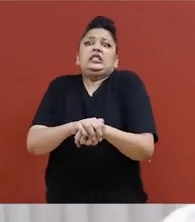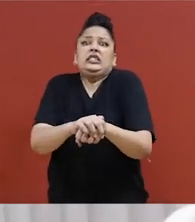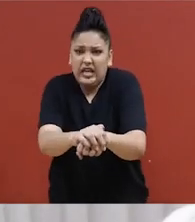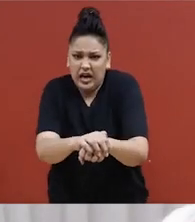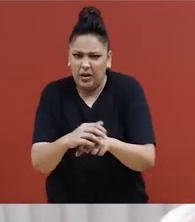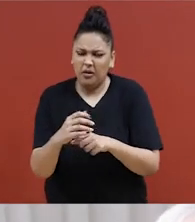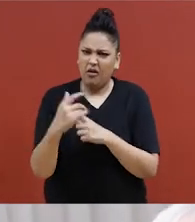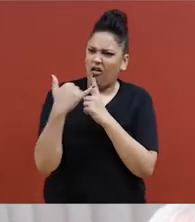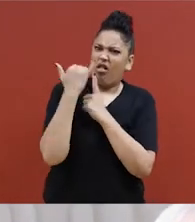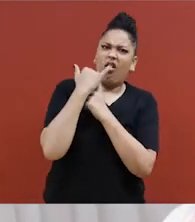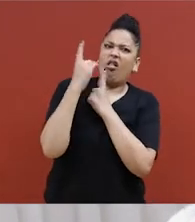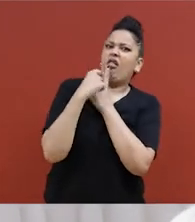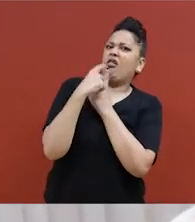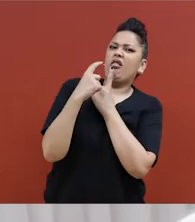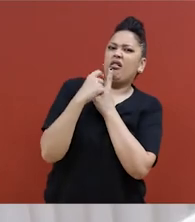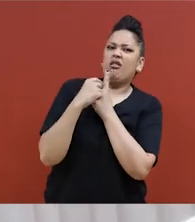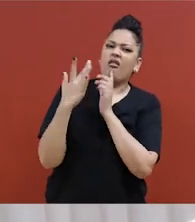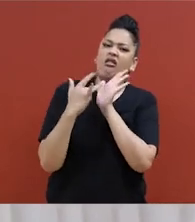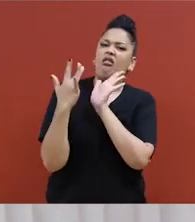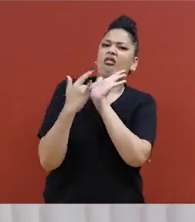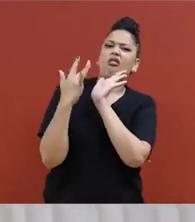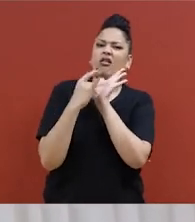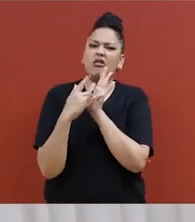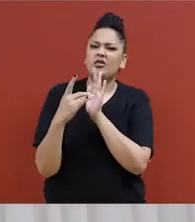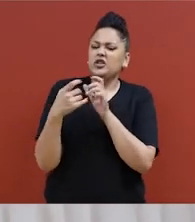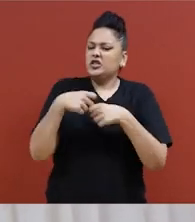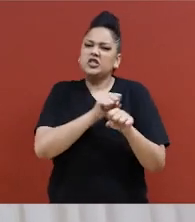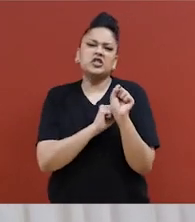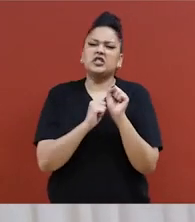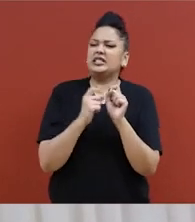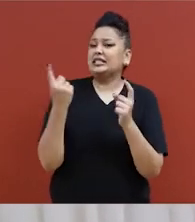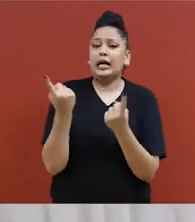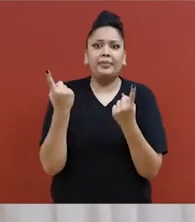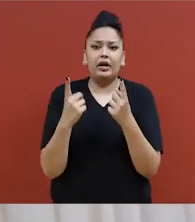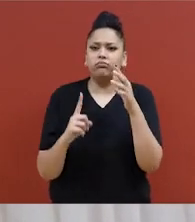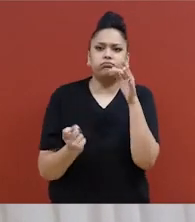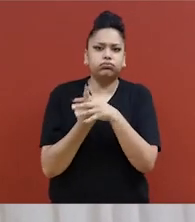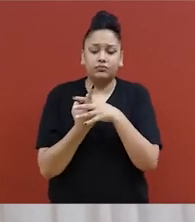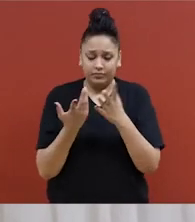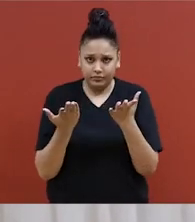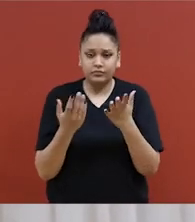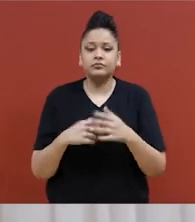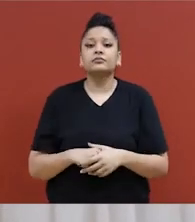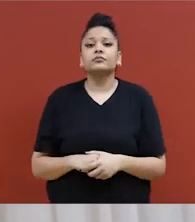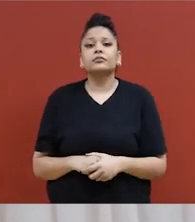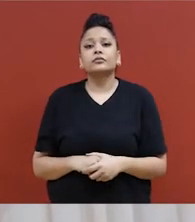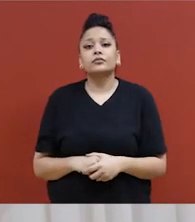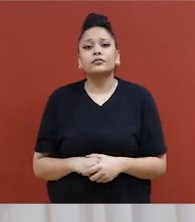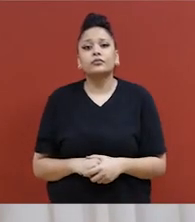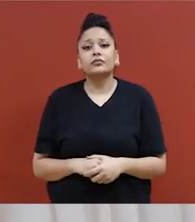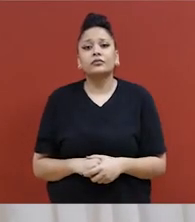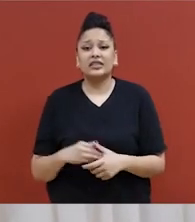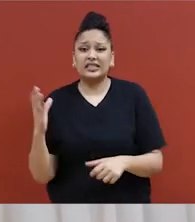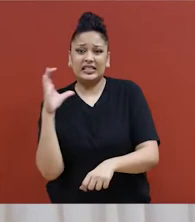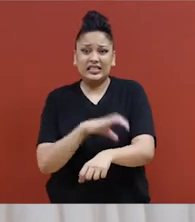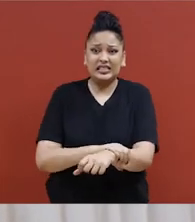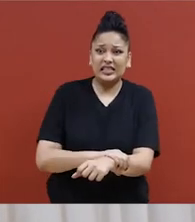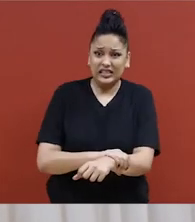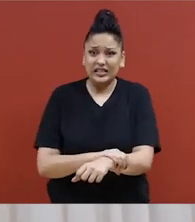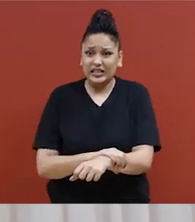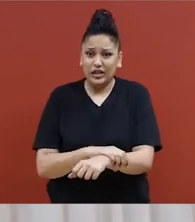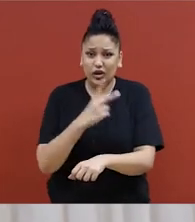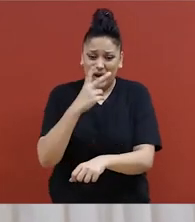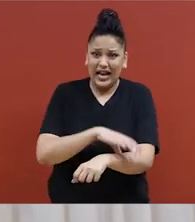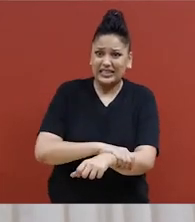'intimider ou de profiter de moi d'une manière ou d'une autre. Puis-je toucher ton poignet, Rachel? Ce qu est en train de faire,